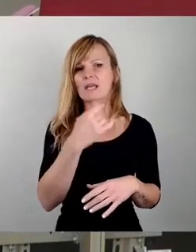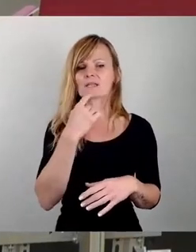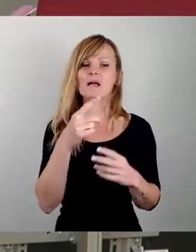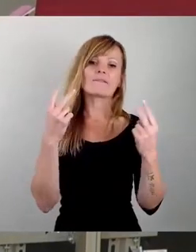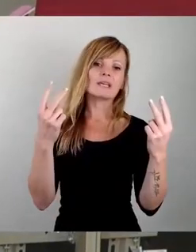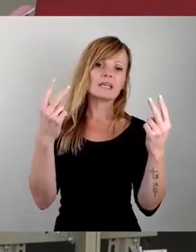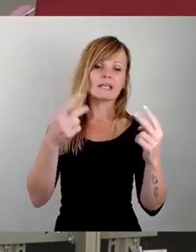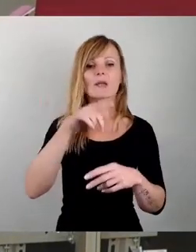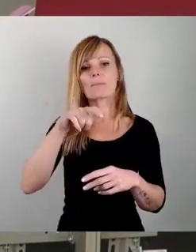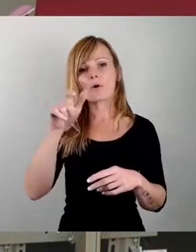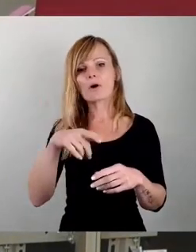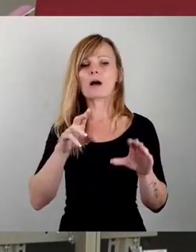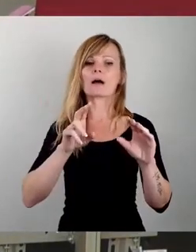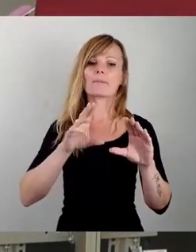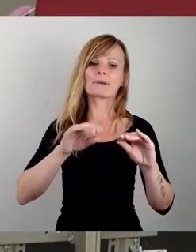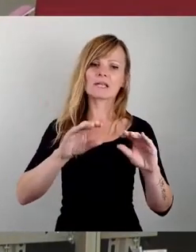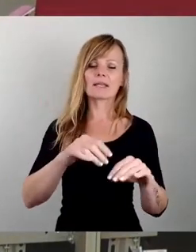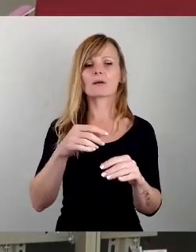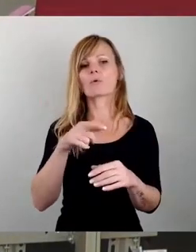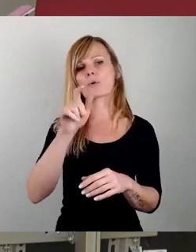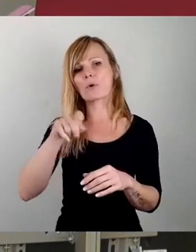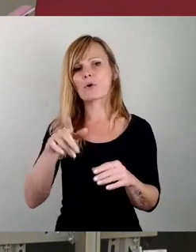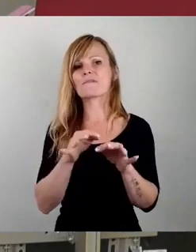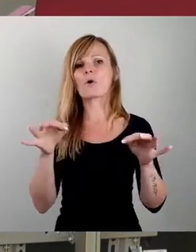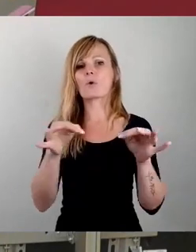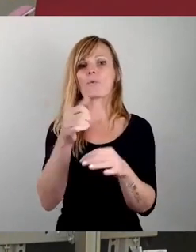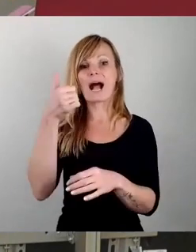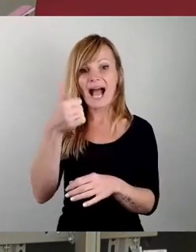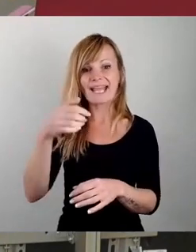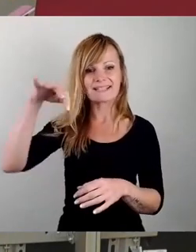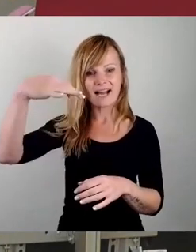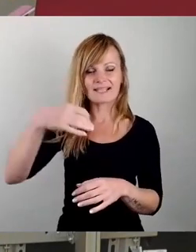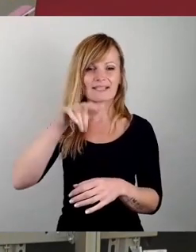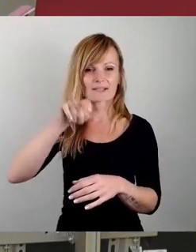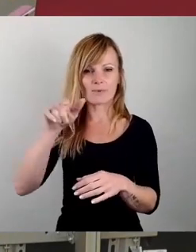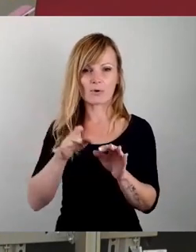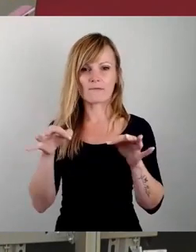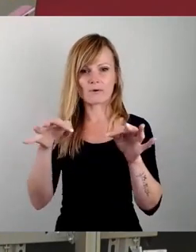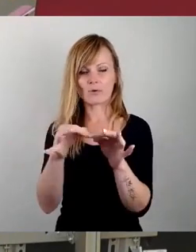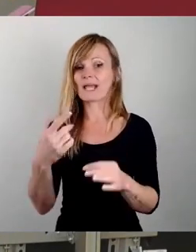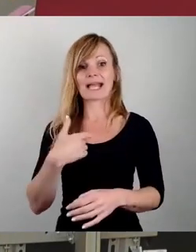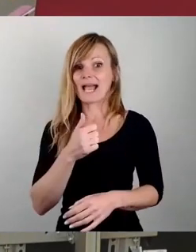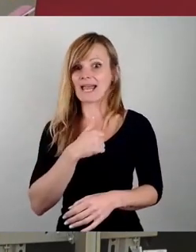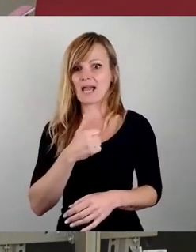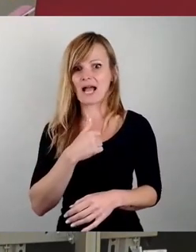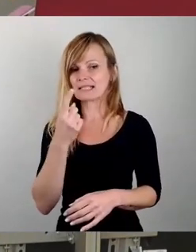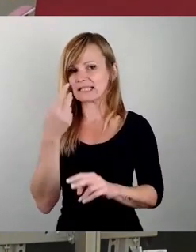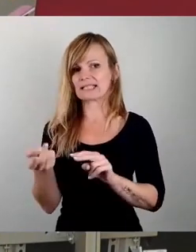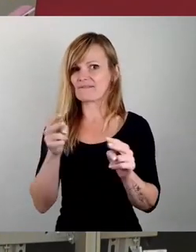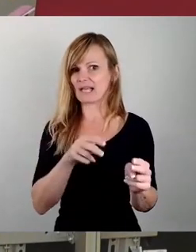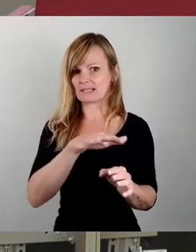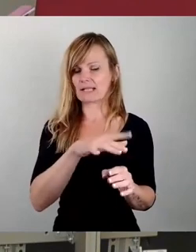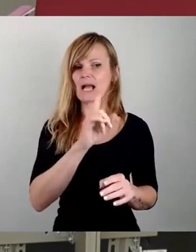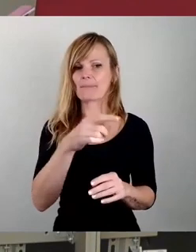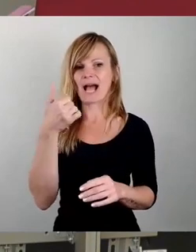Bürgerforum. Es gab in Dresden ein einziges Bürgerforum, keine Angst, ich werde jetzt nicht das Spielfeld wechseln, aber es gab ein Bürgerforum, da haben